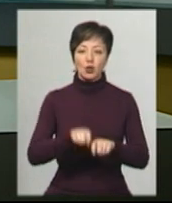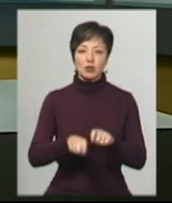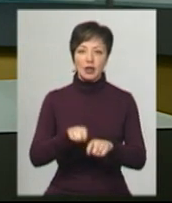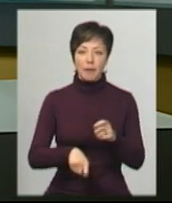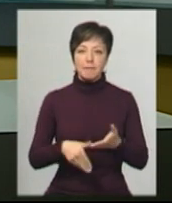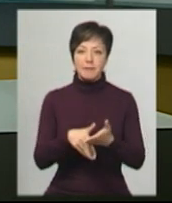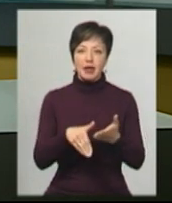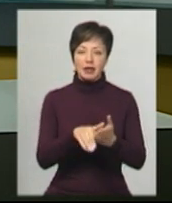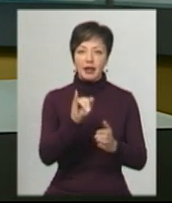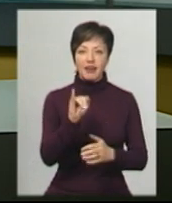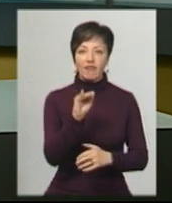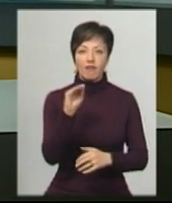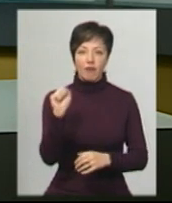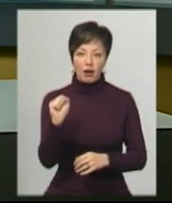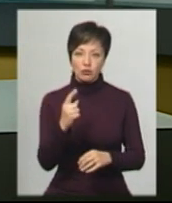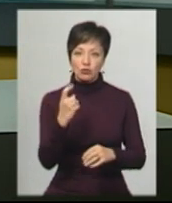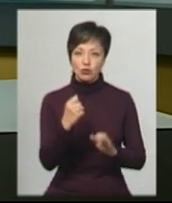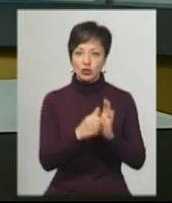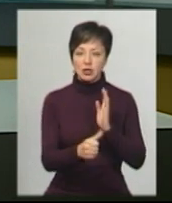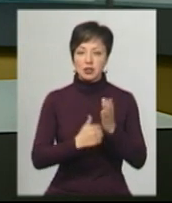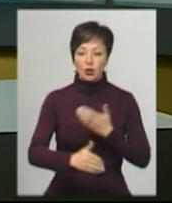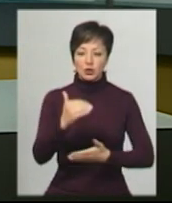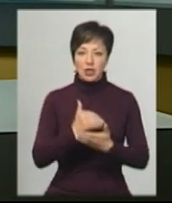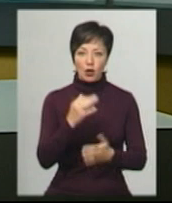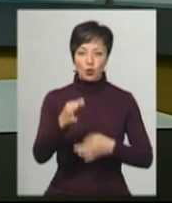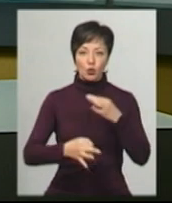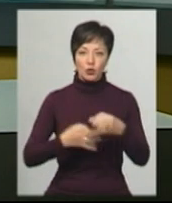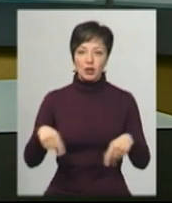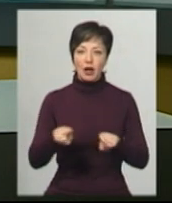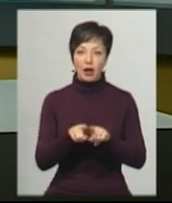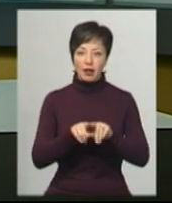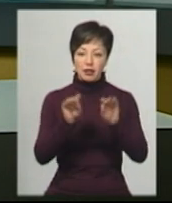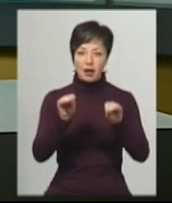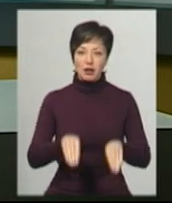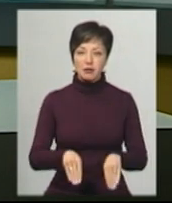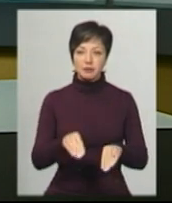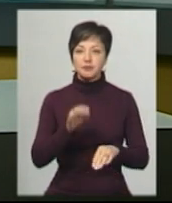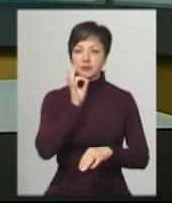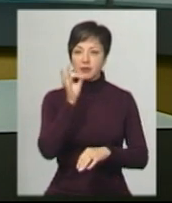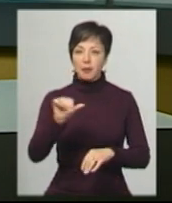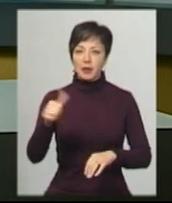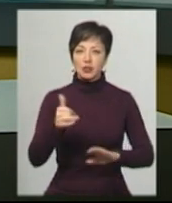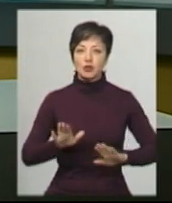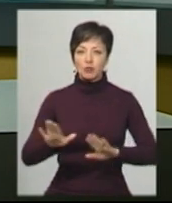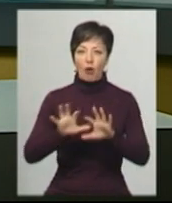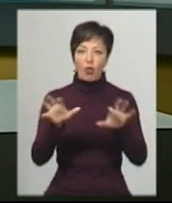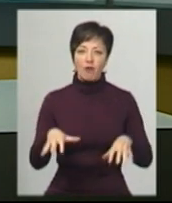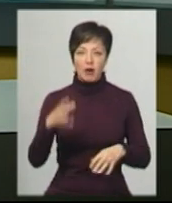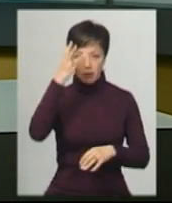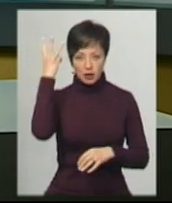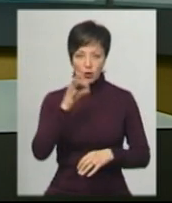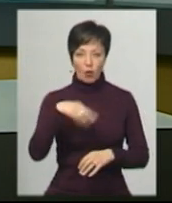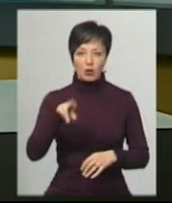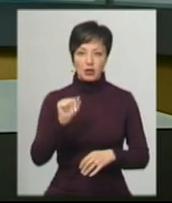методом ІФА, з яких 160 за останню добу. Такі дані під час брифінгу називав перший заступник голови Хмельницької ОДА Роман